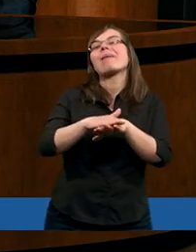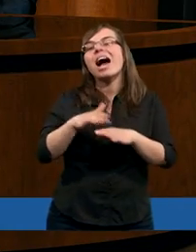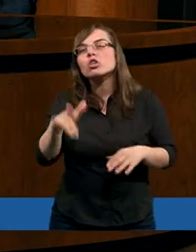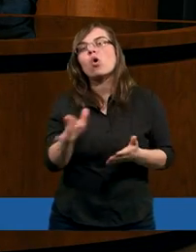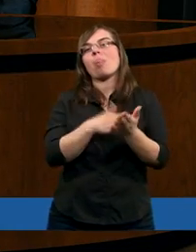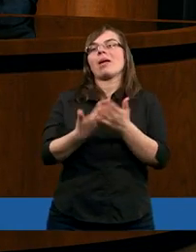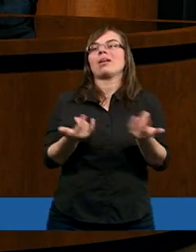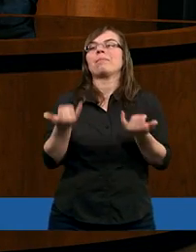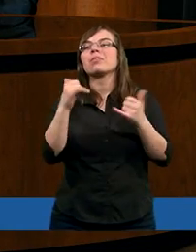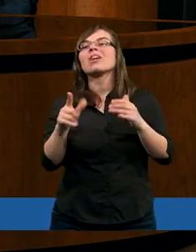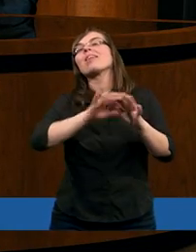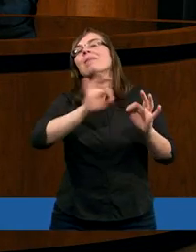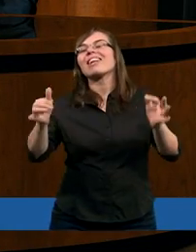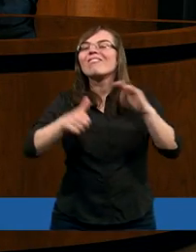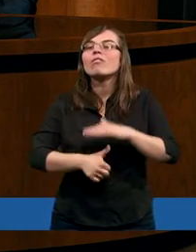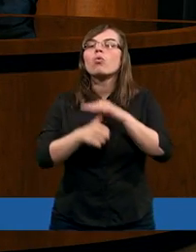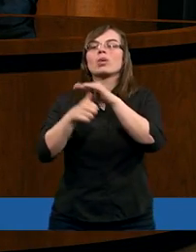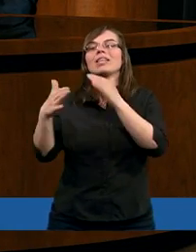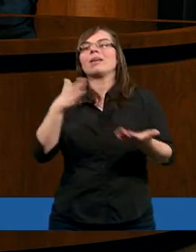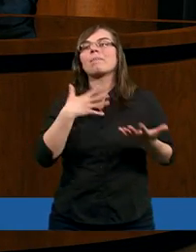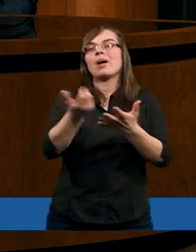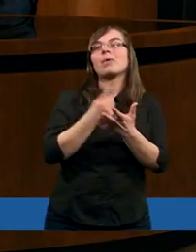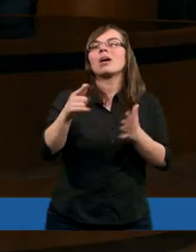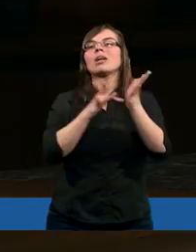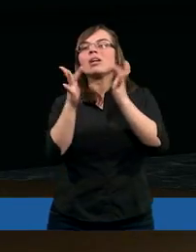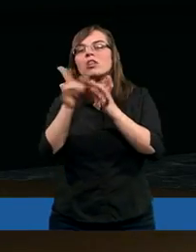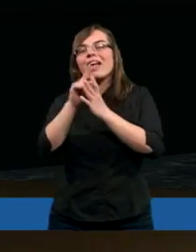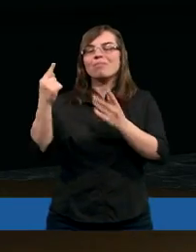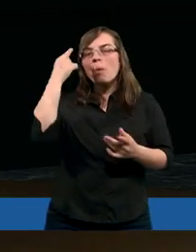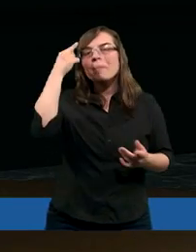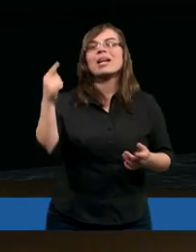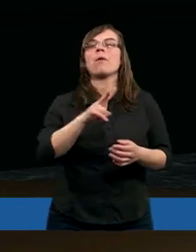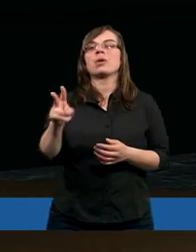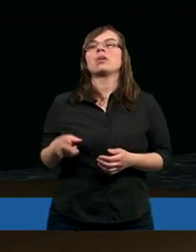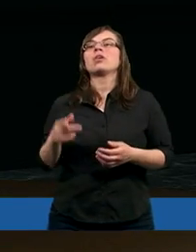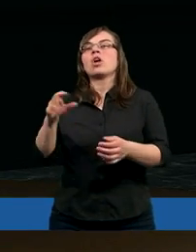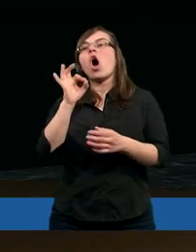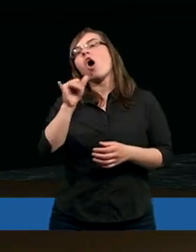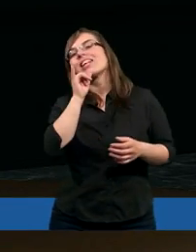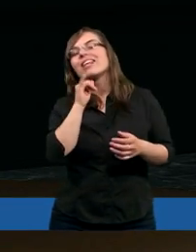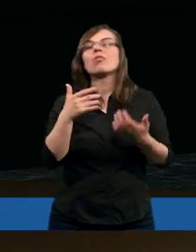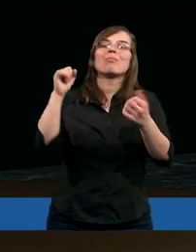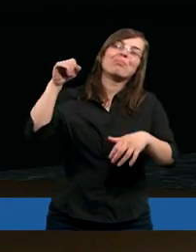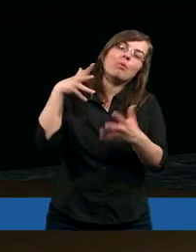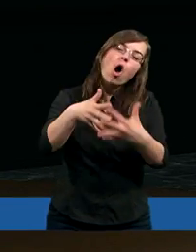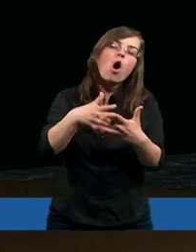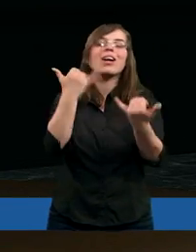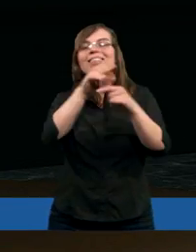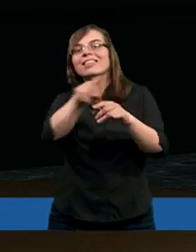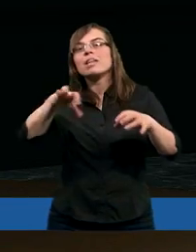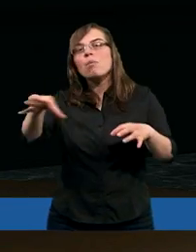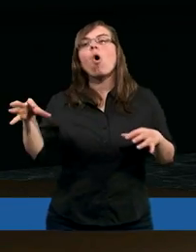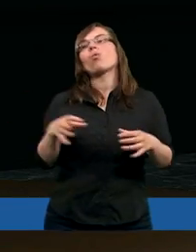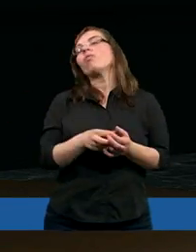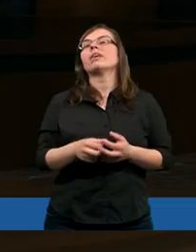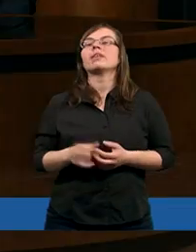Wybrany przez Boga do tej specjalnej funkcji. Tak samo byli właśnie wybrani ci wszyscy tutaj, o których wspominał Damian. Czy to sędziowie, czy królowie, prorocy, czy nawet